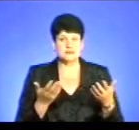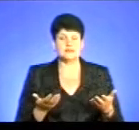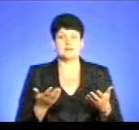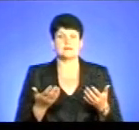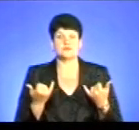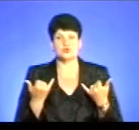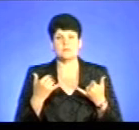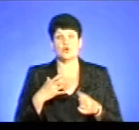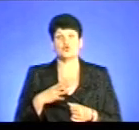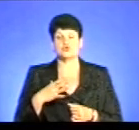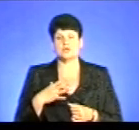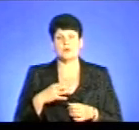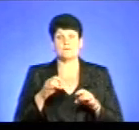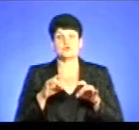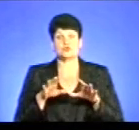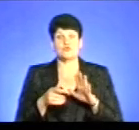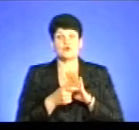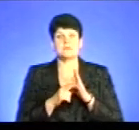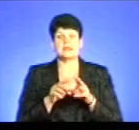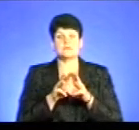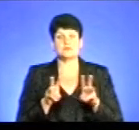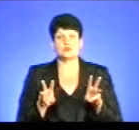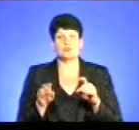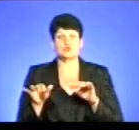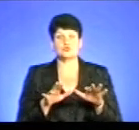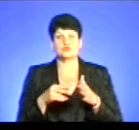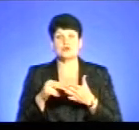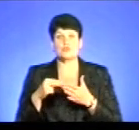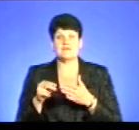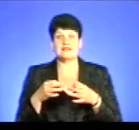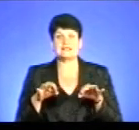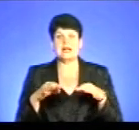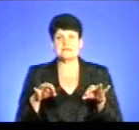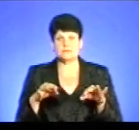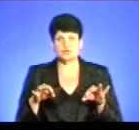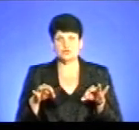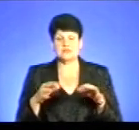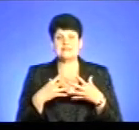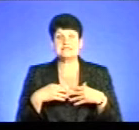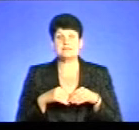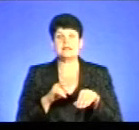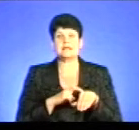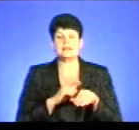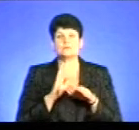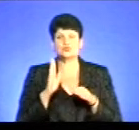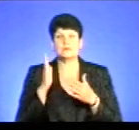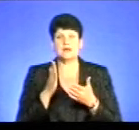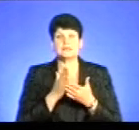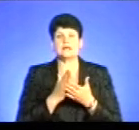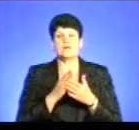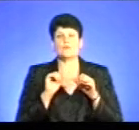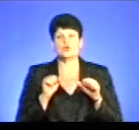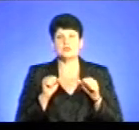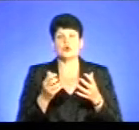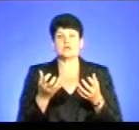очікуємо постанову Кабінету міністрів щодо процедури закупівлі транспорту. І сімейний лікар буде мати можливість отримати